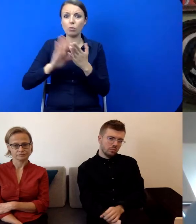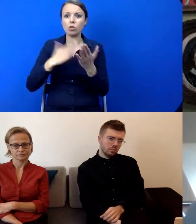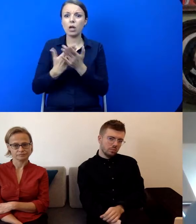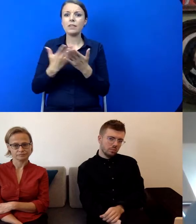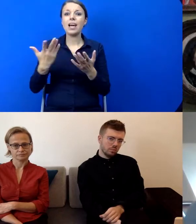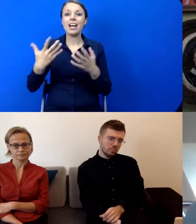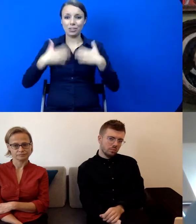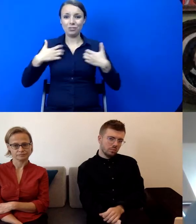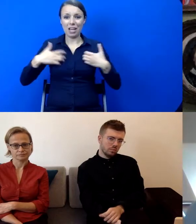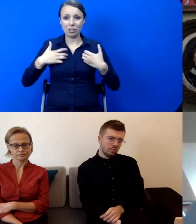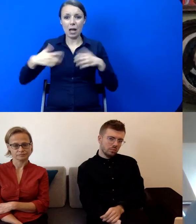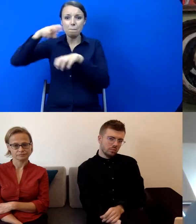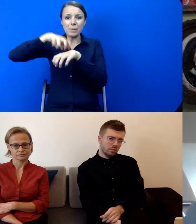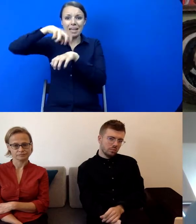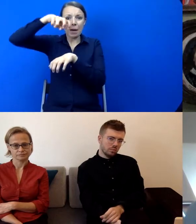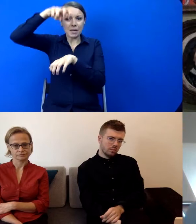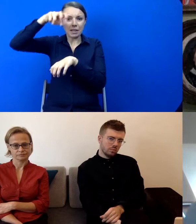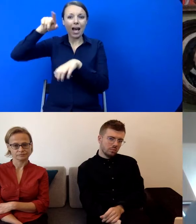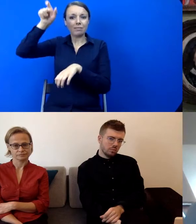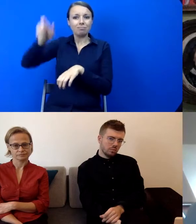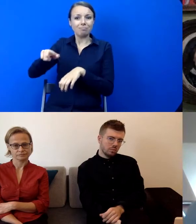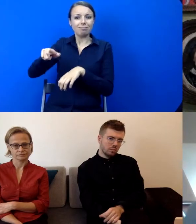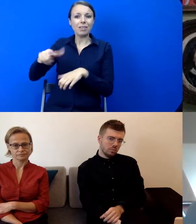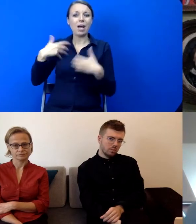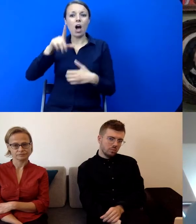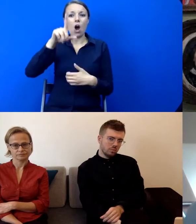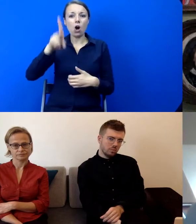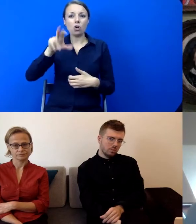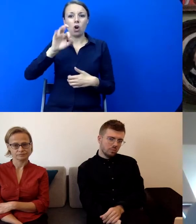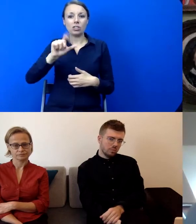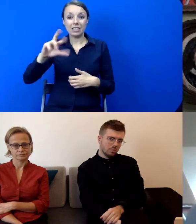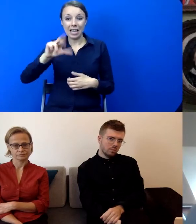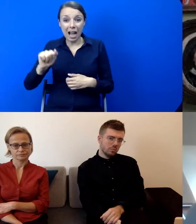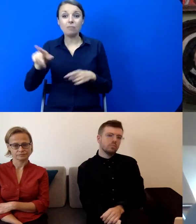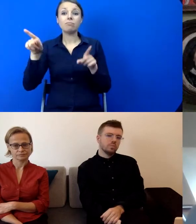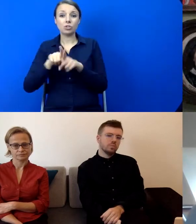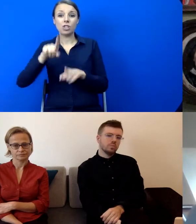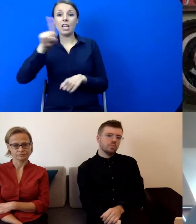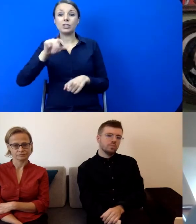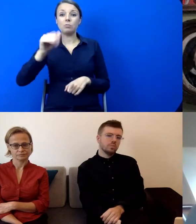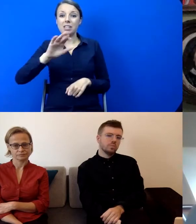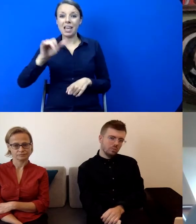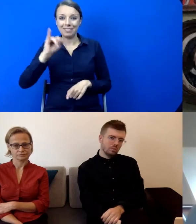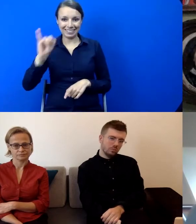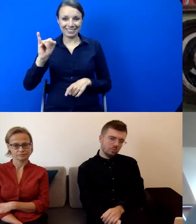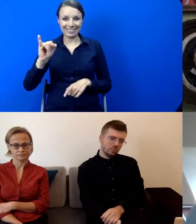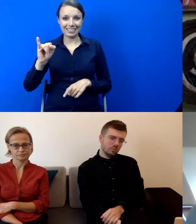Katarzyny Kozyry, Artura Żmijewskiego. właściwie jedyna praca